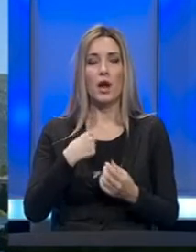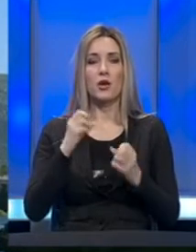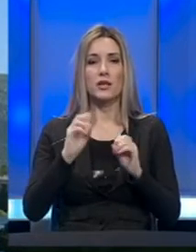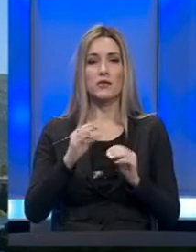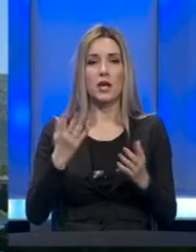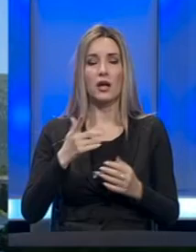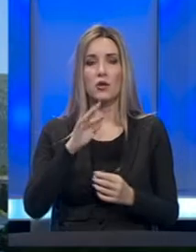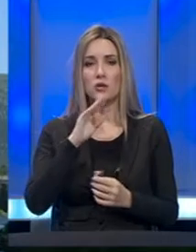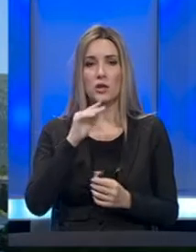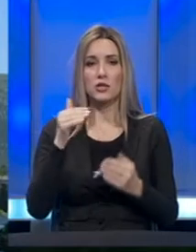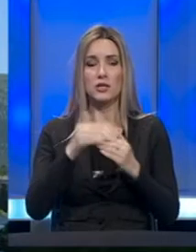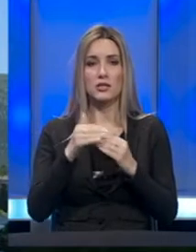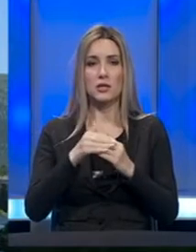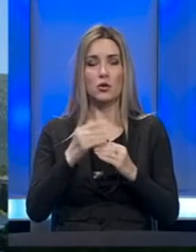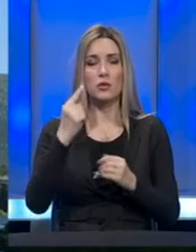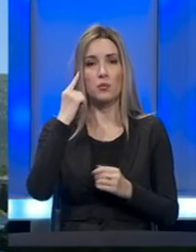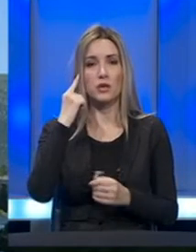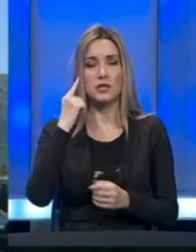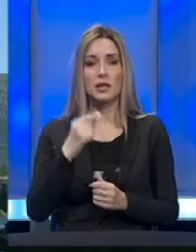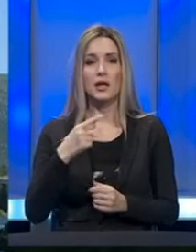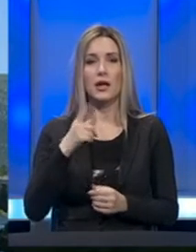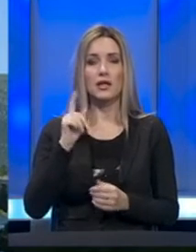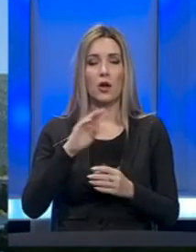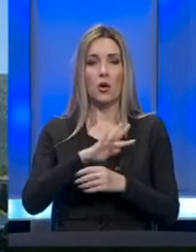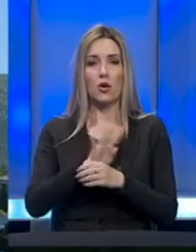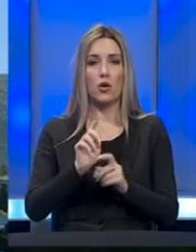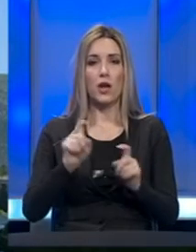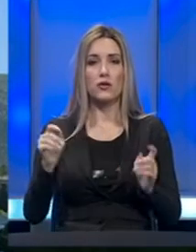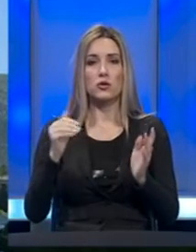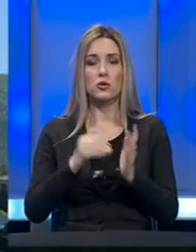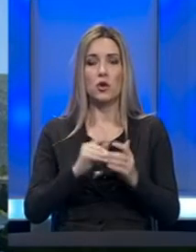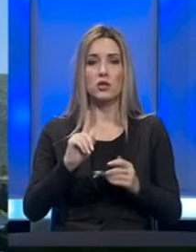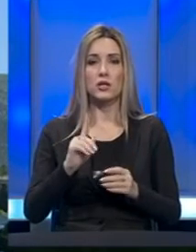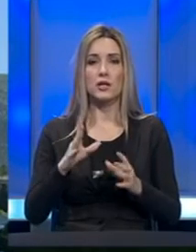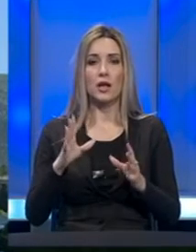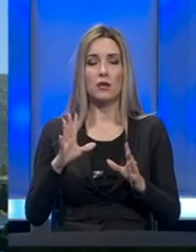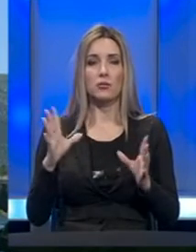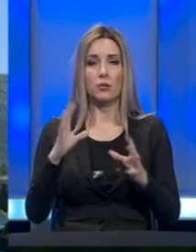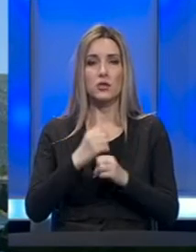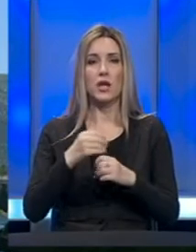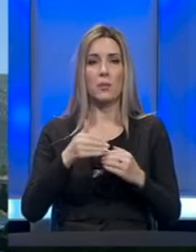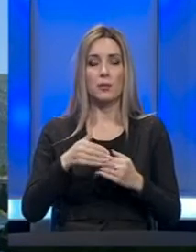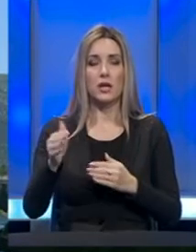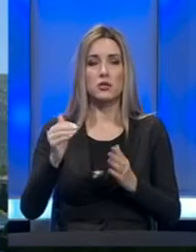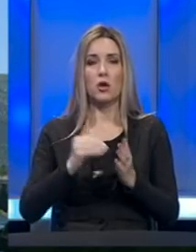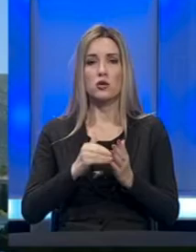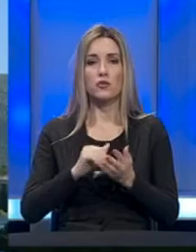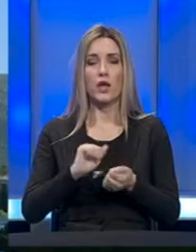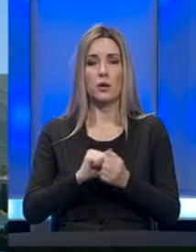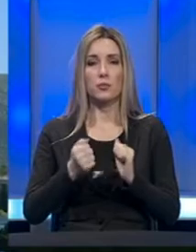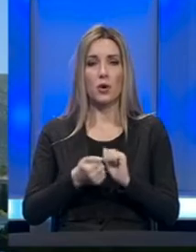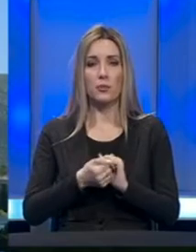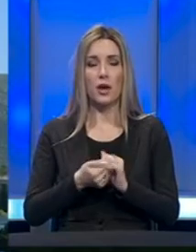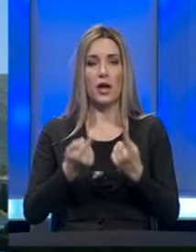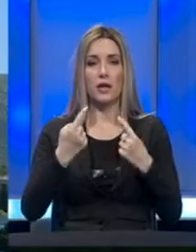kao što je ovaj ocinoć pocijeti da sa koronavirusom još nije gotovo predstoji nam još uvijek borba sa koronavirusom,